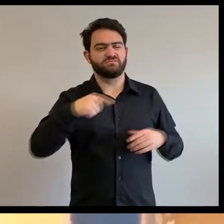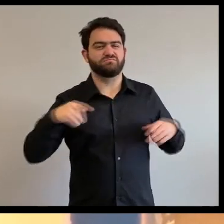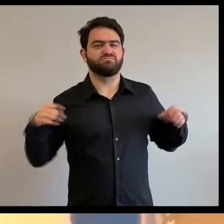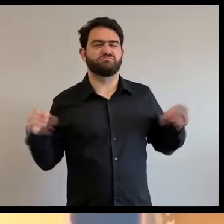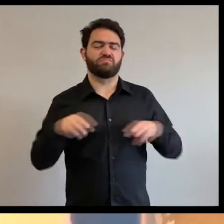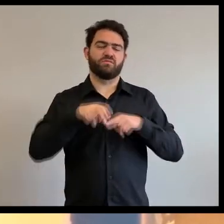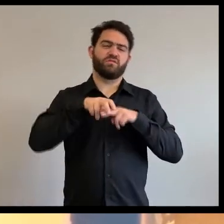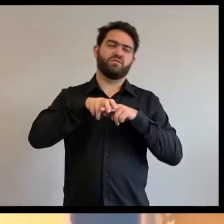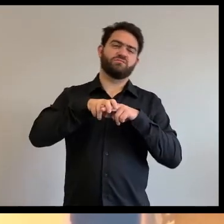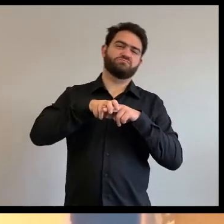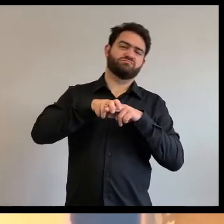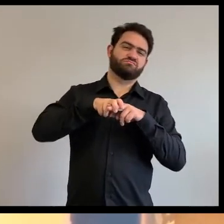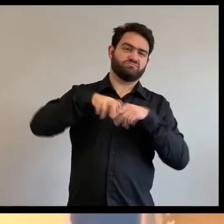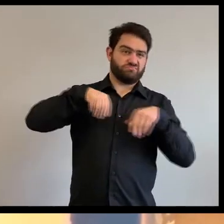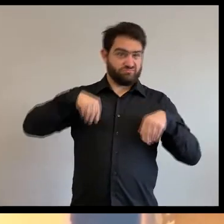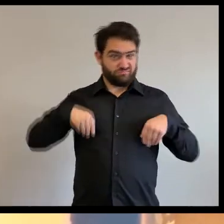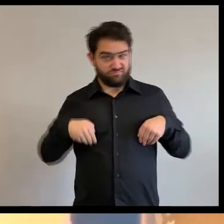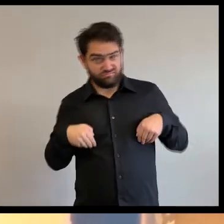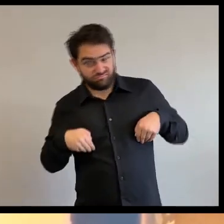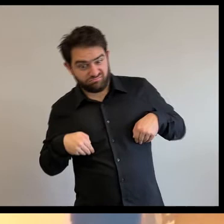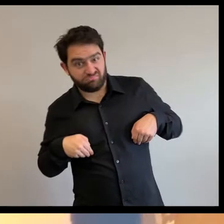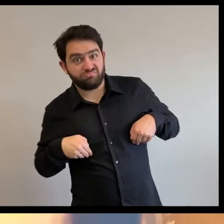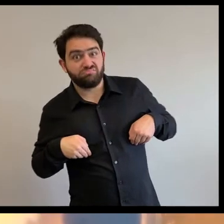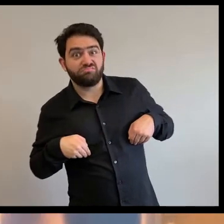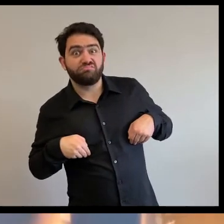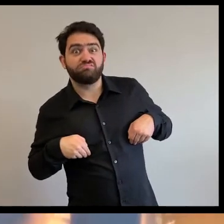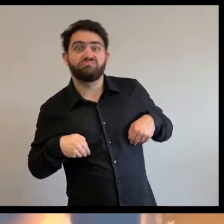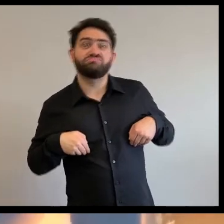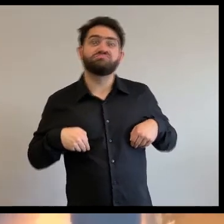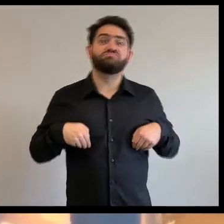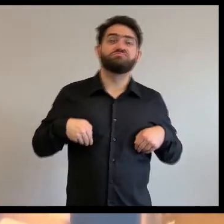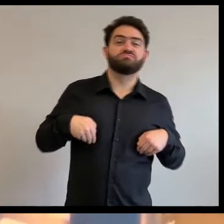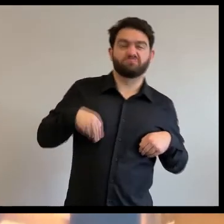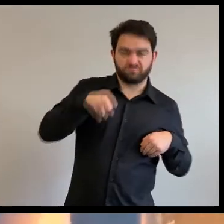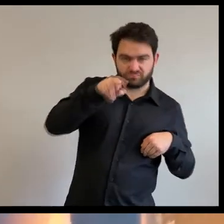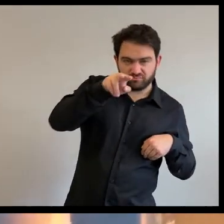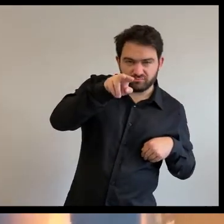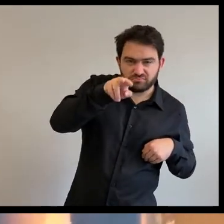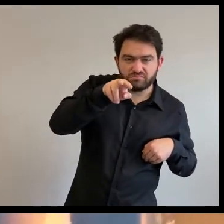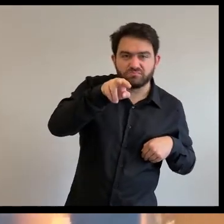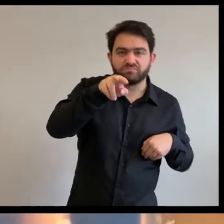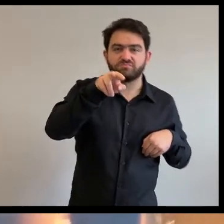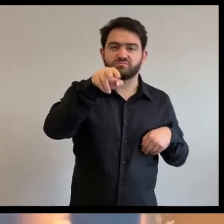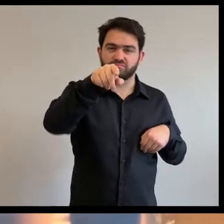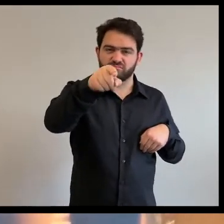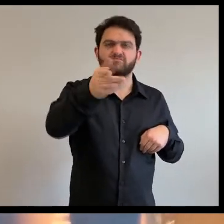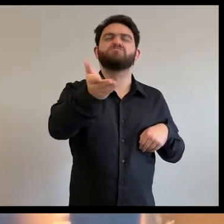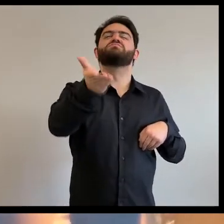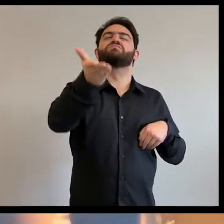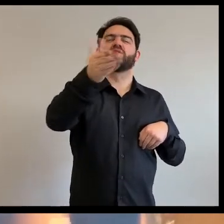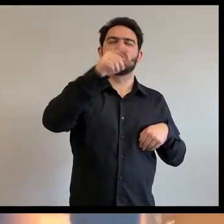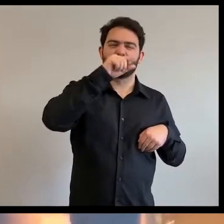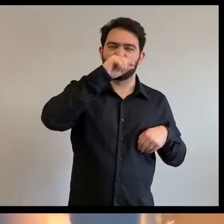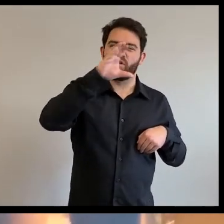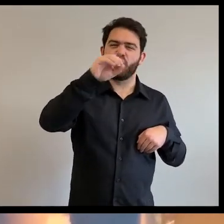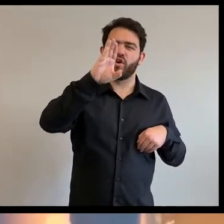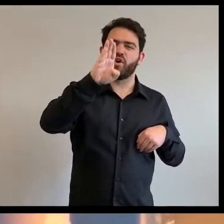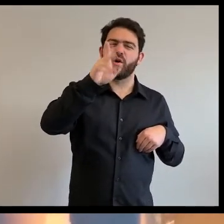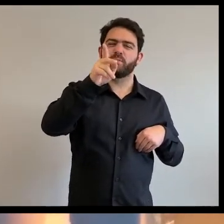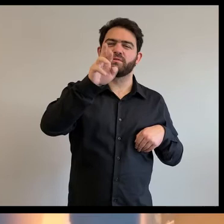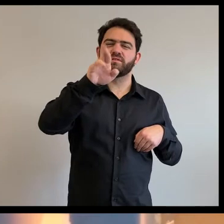il y a un grand bosseau qui est venu se poser sur une branche pour regarder colibri, ah oui c'est toucan,